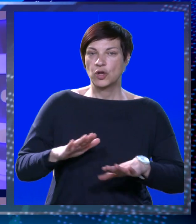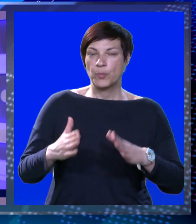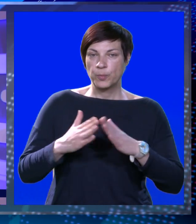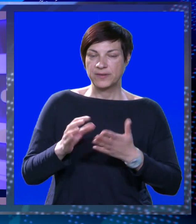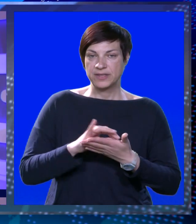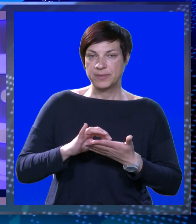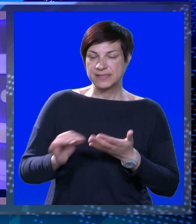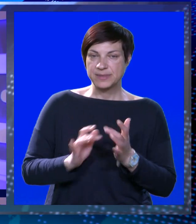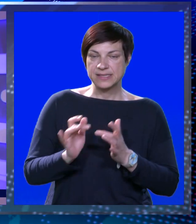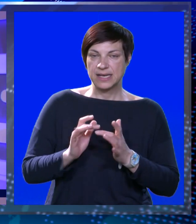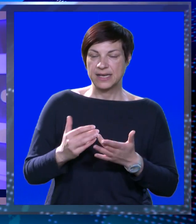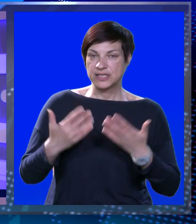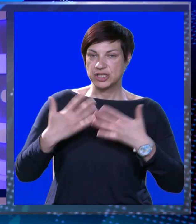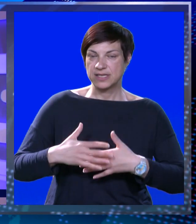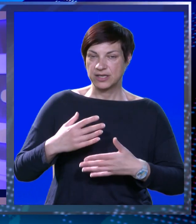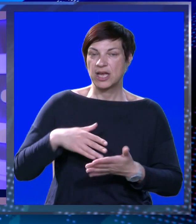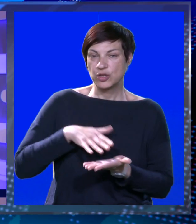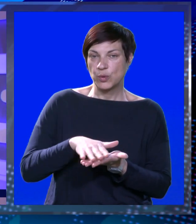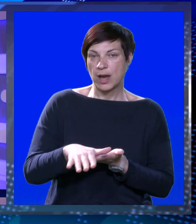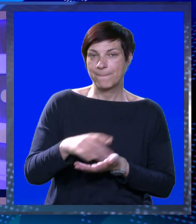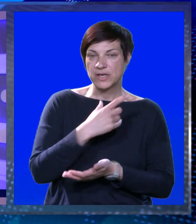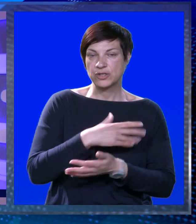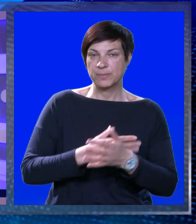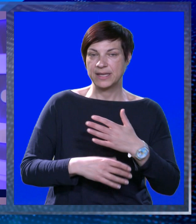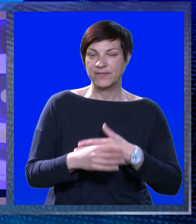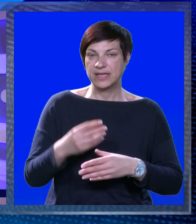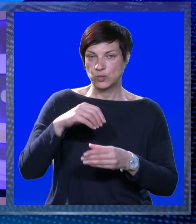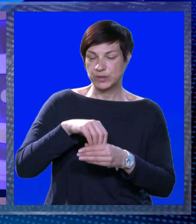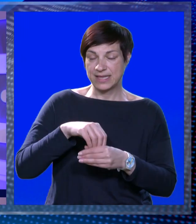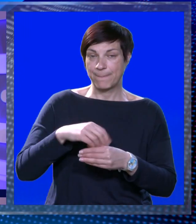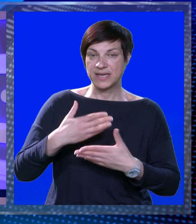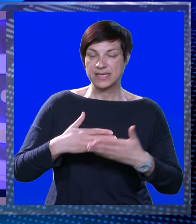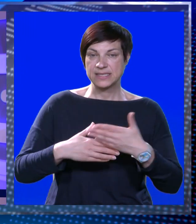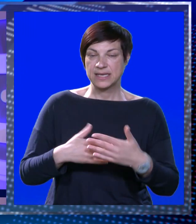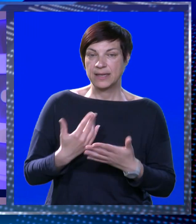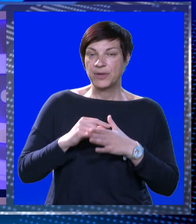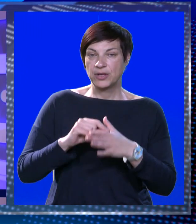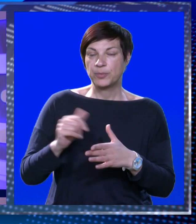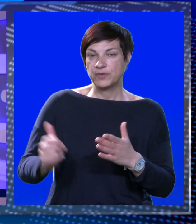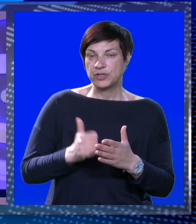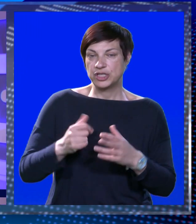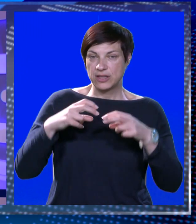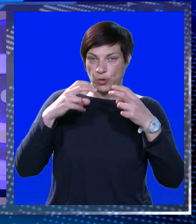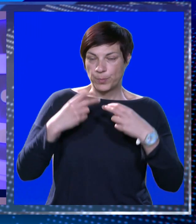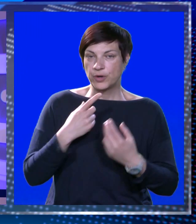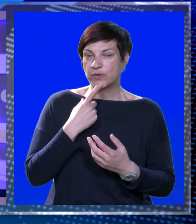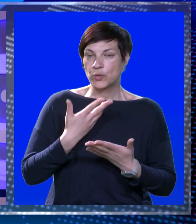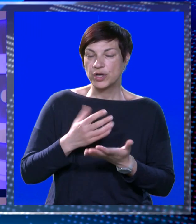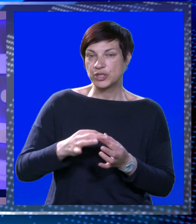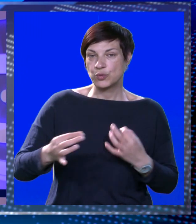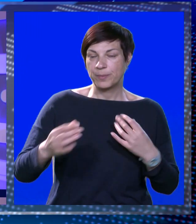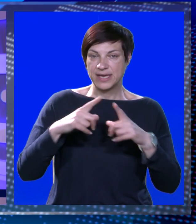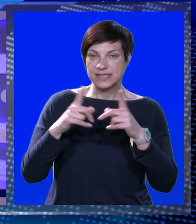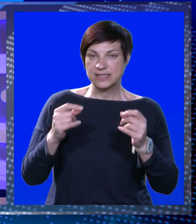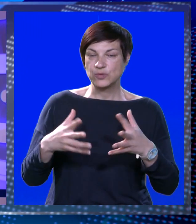Domouprava Dubrovnik raspisala je natječaj za ugranju rampi za osobe s invaliditetom u stambene zgrade. Bio je to povod da još jednom provjerimo u